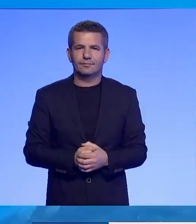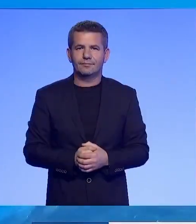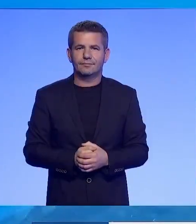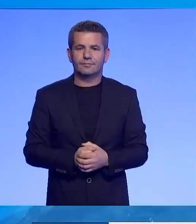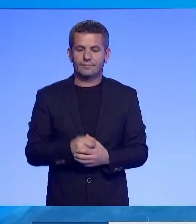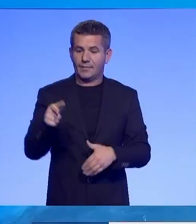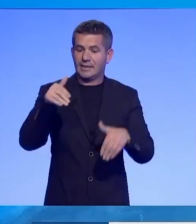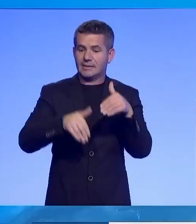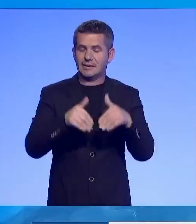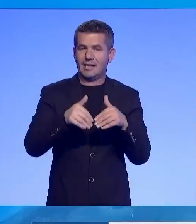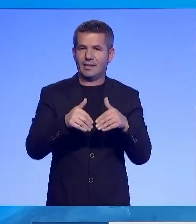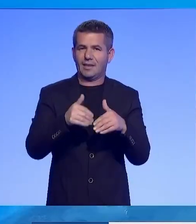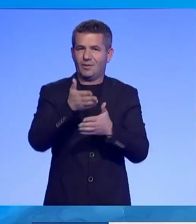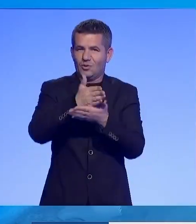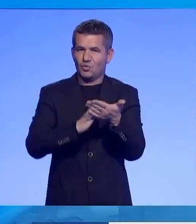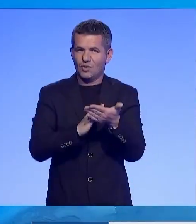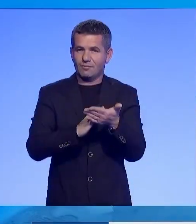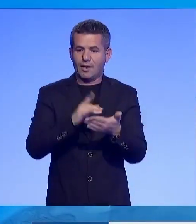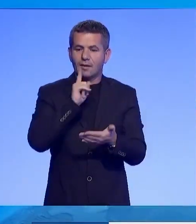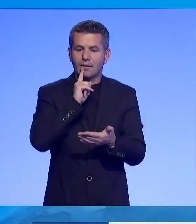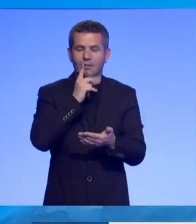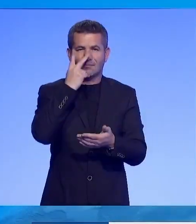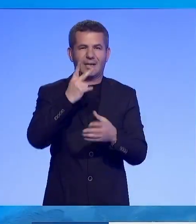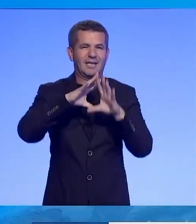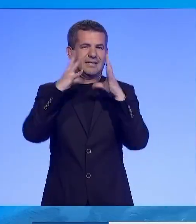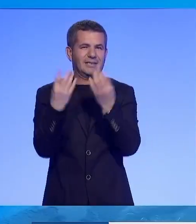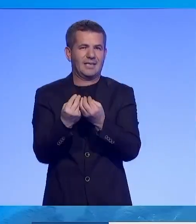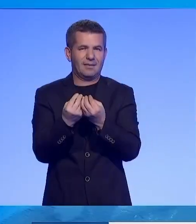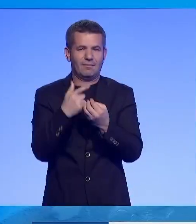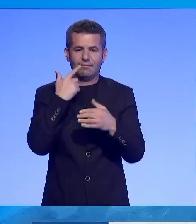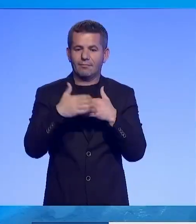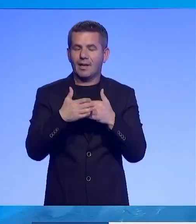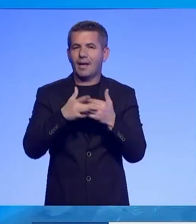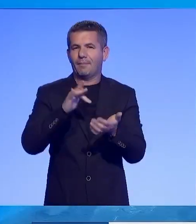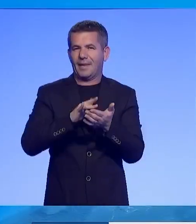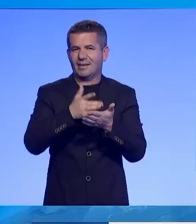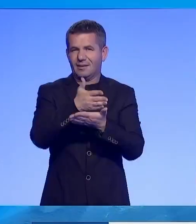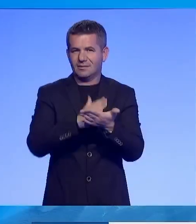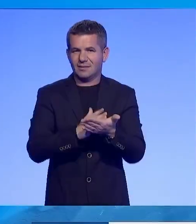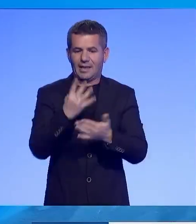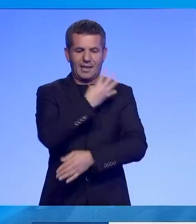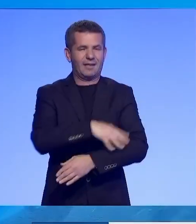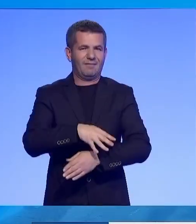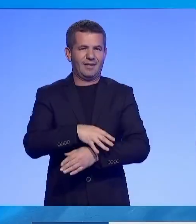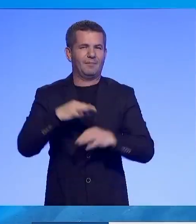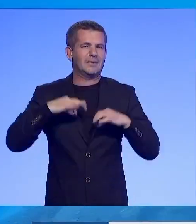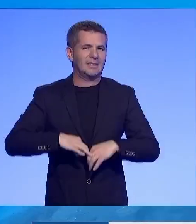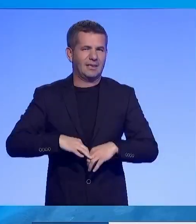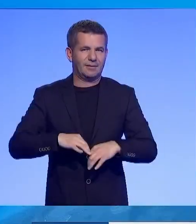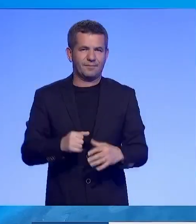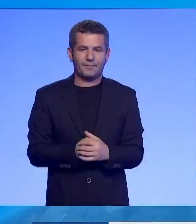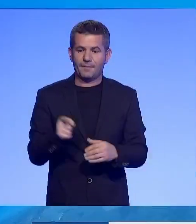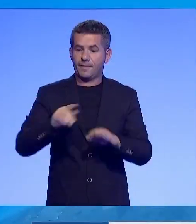Zgjedit e fatmesme në shtetet e bashkuarat janë zgjedit e përgjithme që mbajen afermesit të mandatit 4 vjeqartë një presidenti.